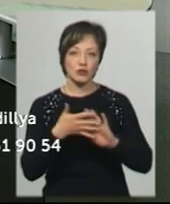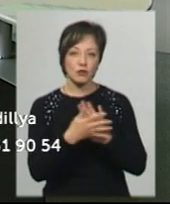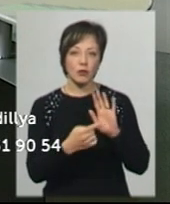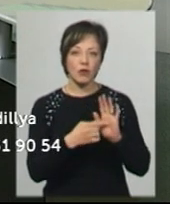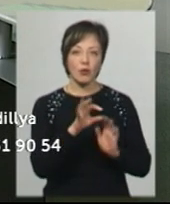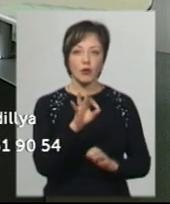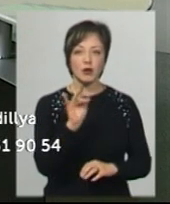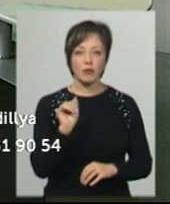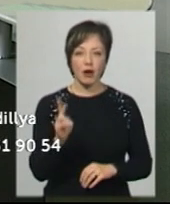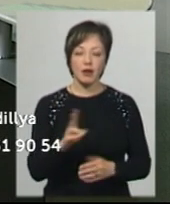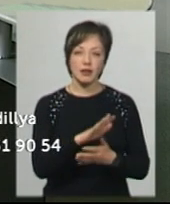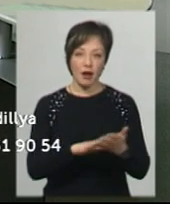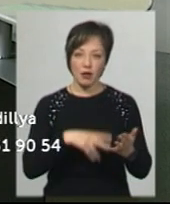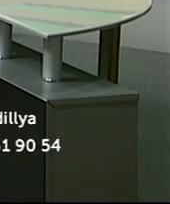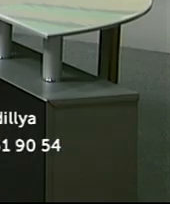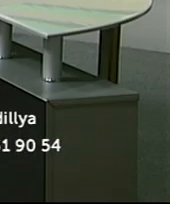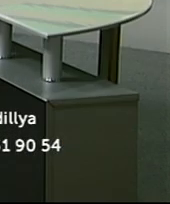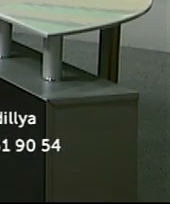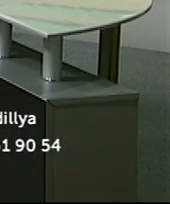Ольга Рибак. Далі ви побачите.